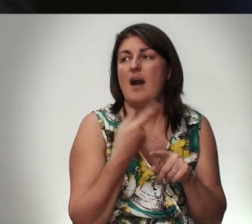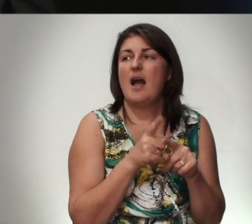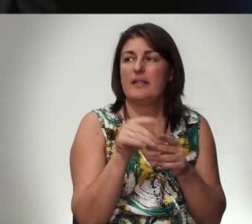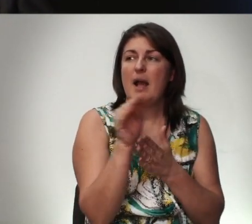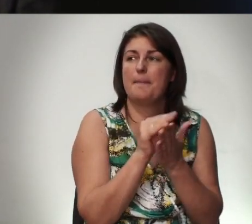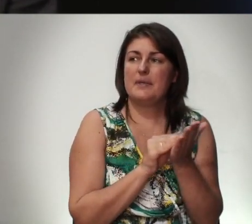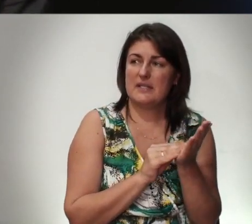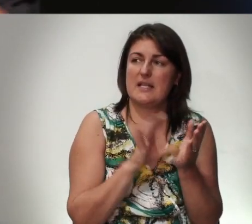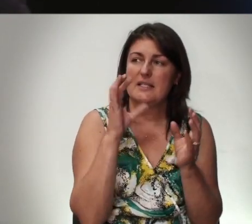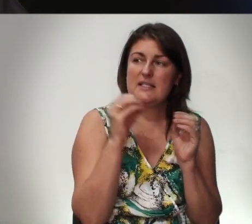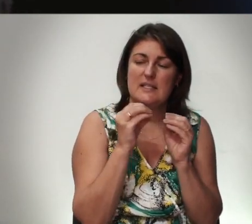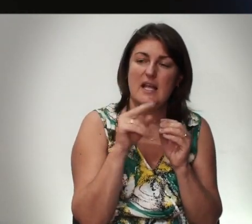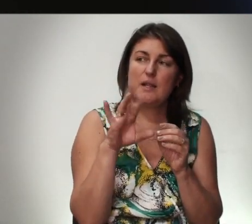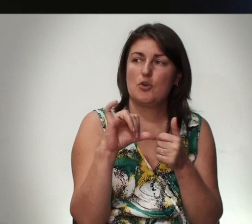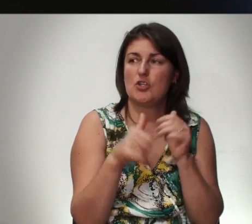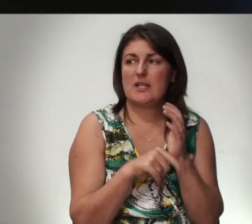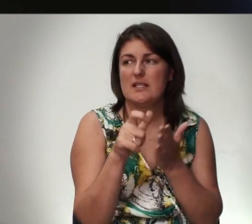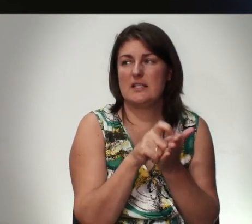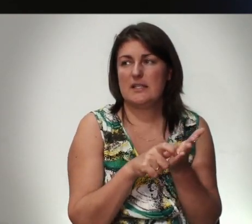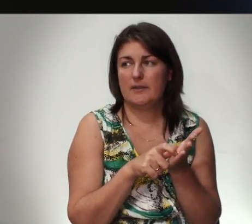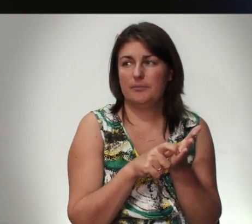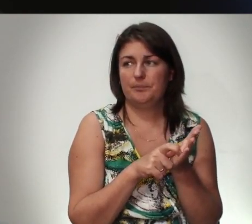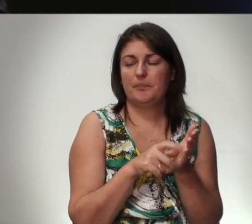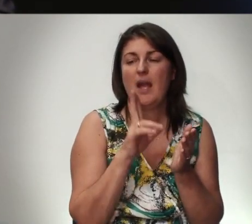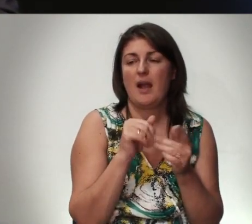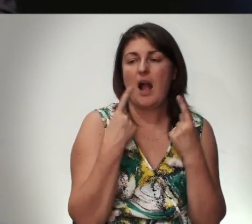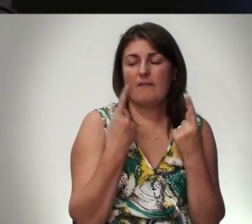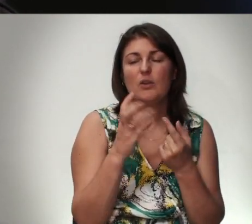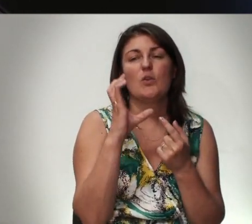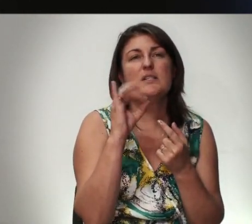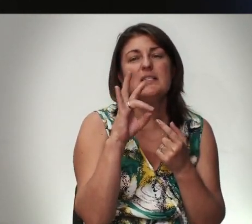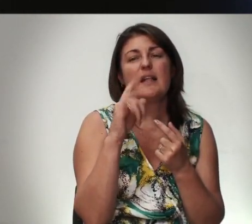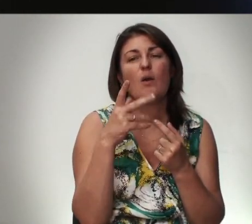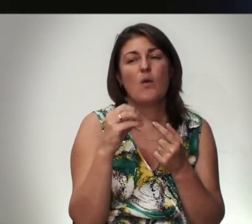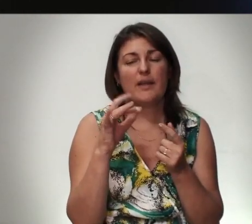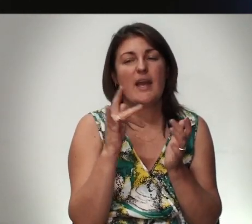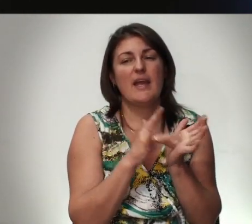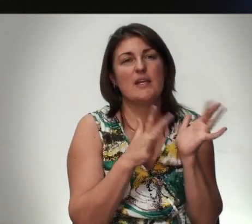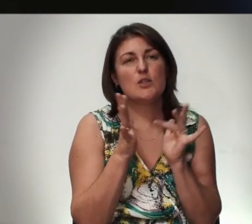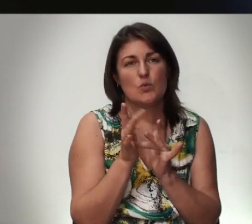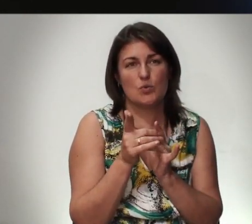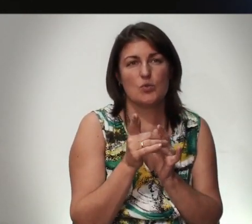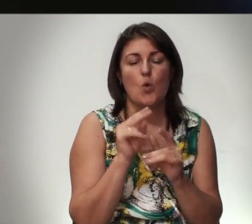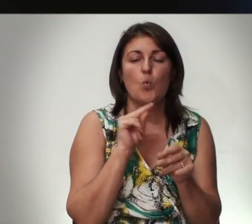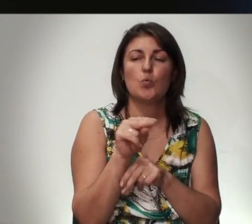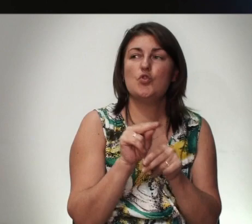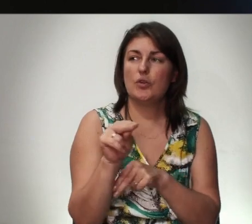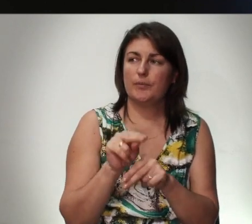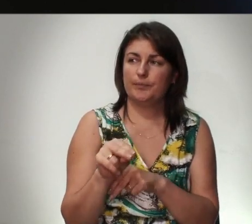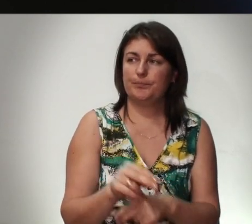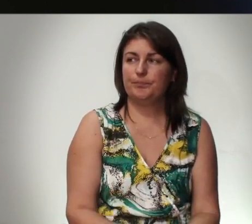Описано С 10 По 16 Стих Как В Одной Синагоге Иисус Учил